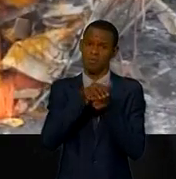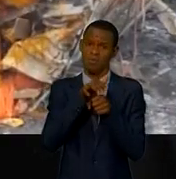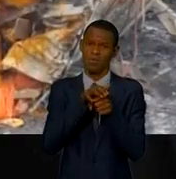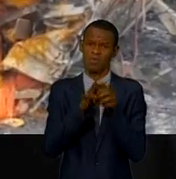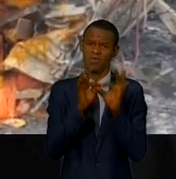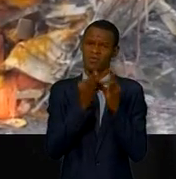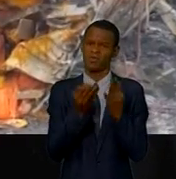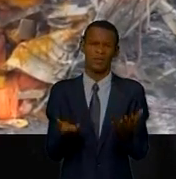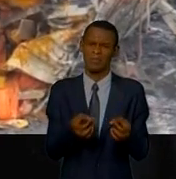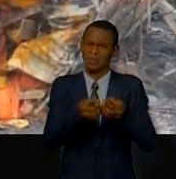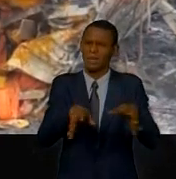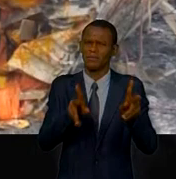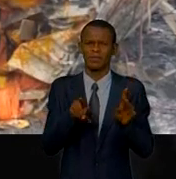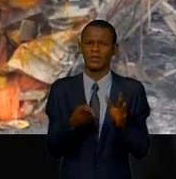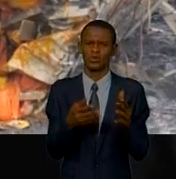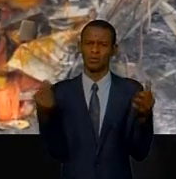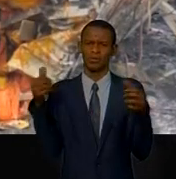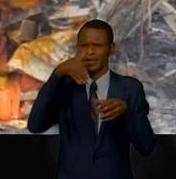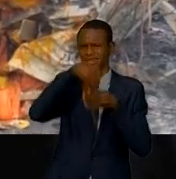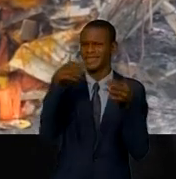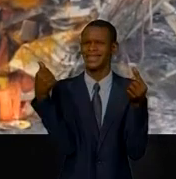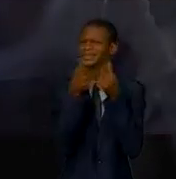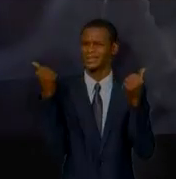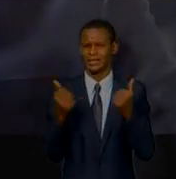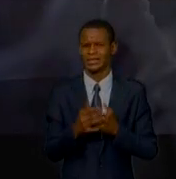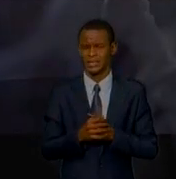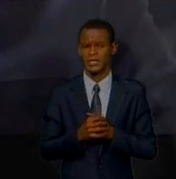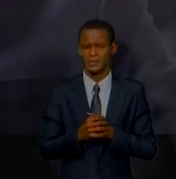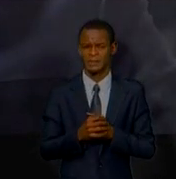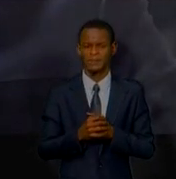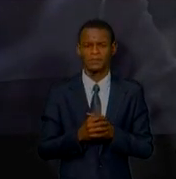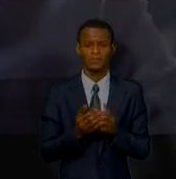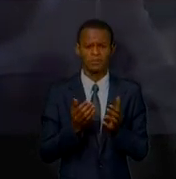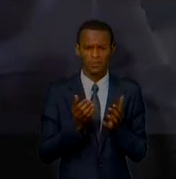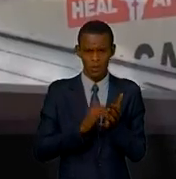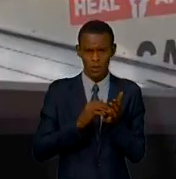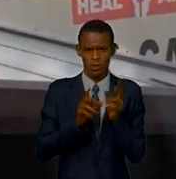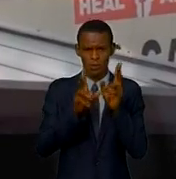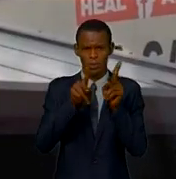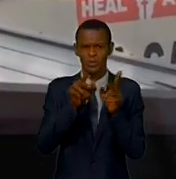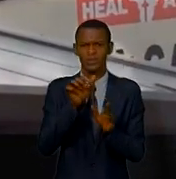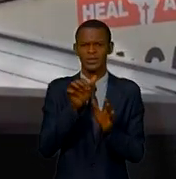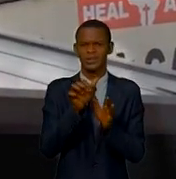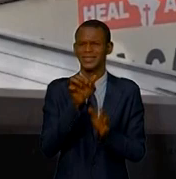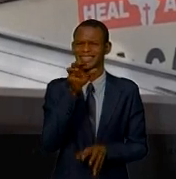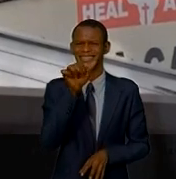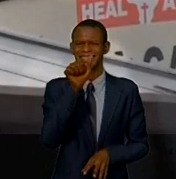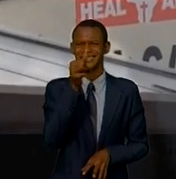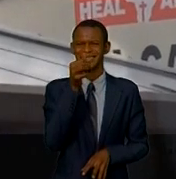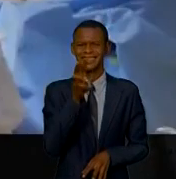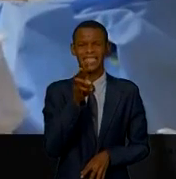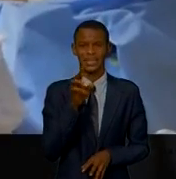malheuré qui se produit dans notre ville. Nous avons 16 malades que nous avons